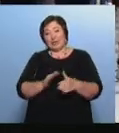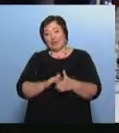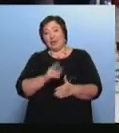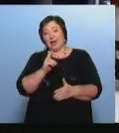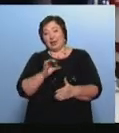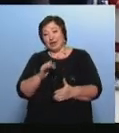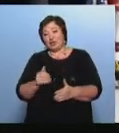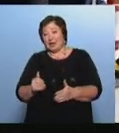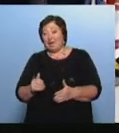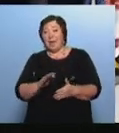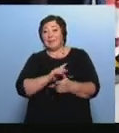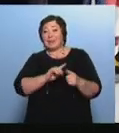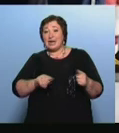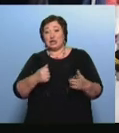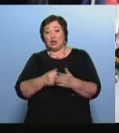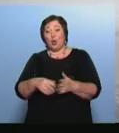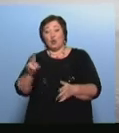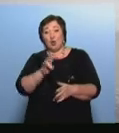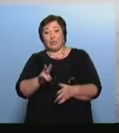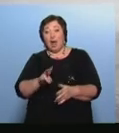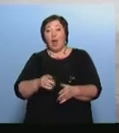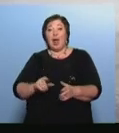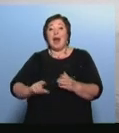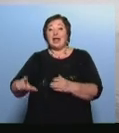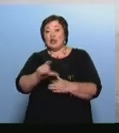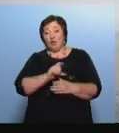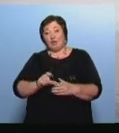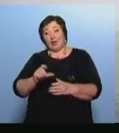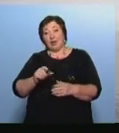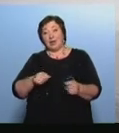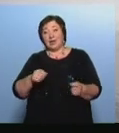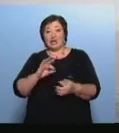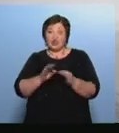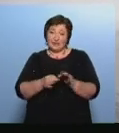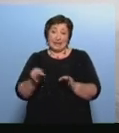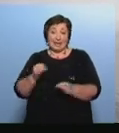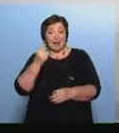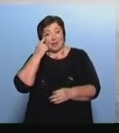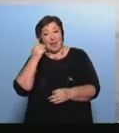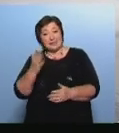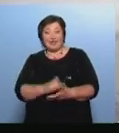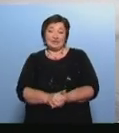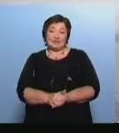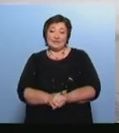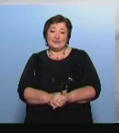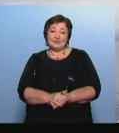юных хоккеистов продлятся до ноября На ледовых аренах Ижевска и Глазова Дмитрий Вороновнин, Василий Кокриков, Новости